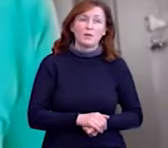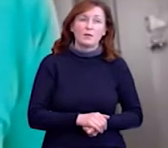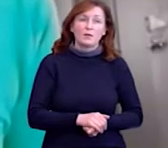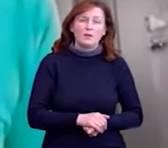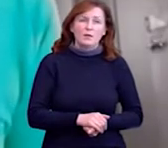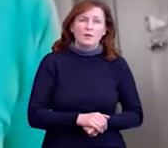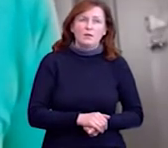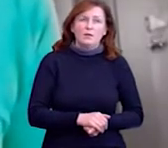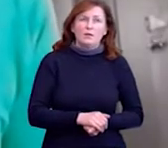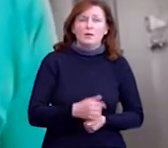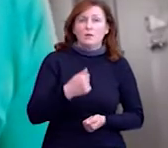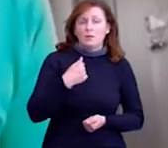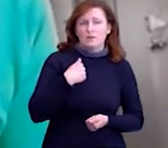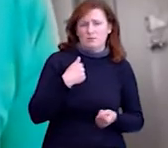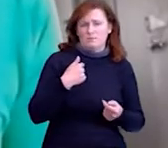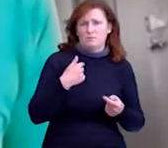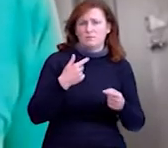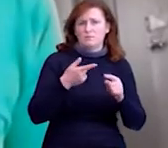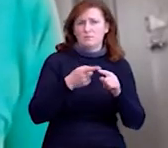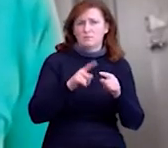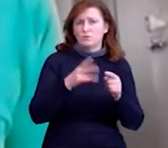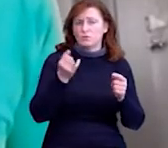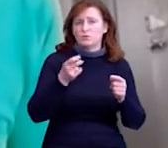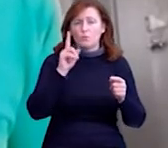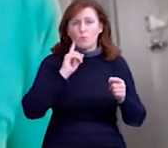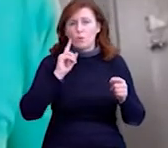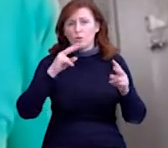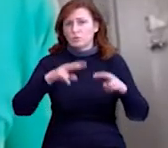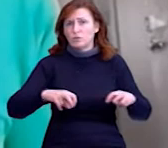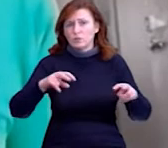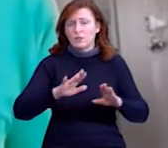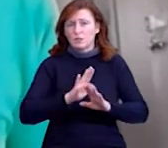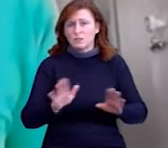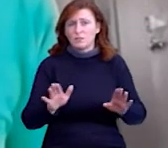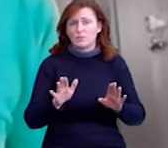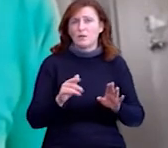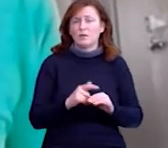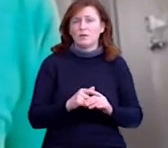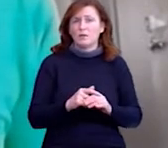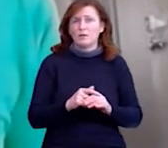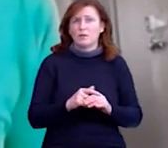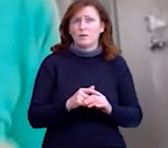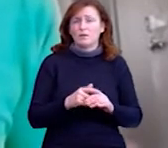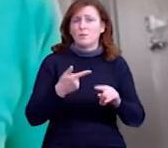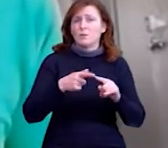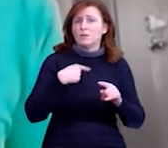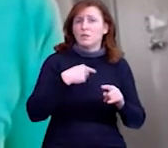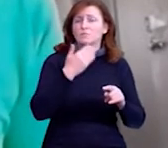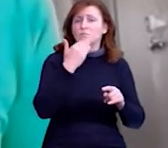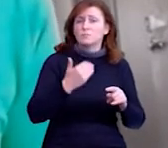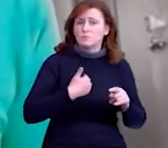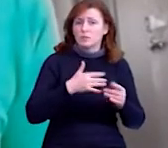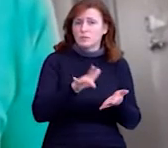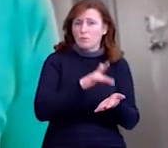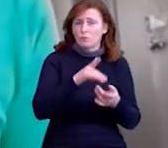знайшла на Google Play, я його завантажила. І коли при спробах авторизуватися, зайти, мені система відповідала, що я не